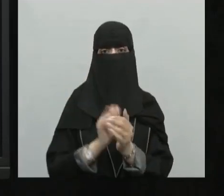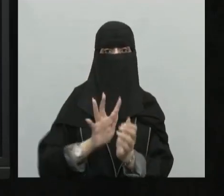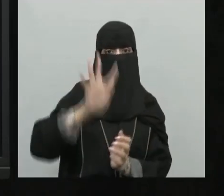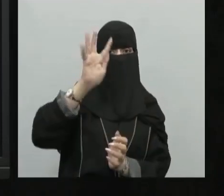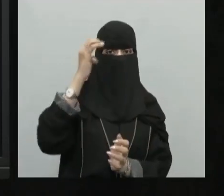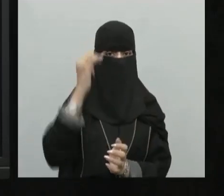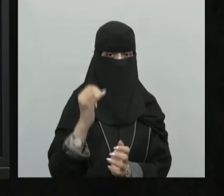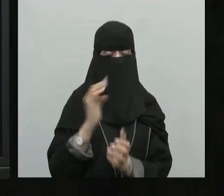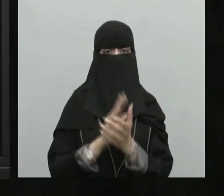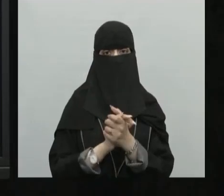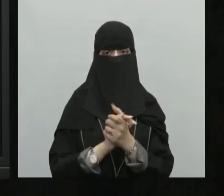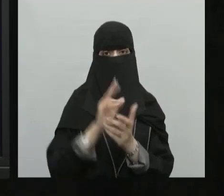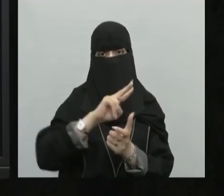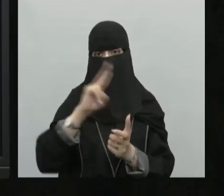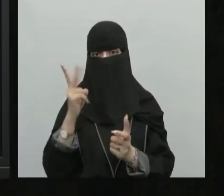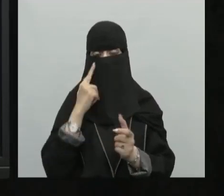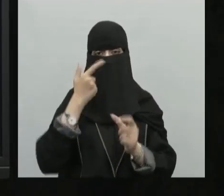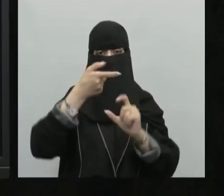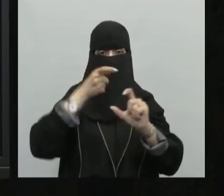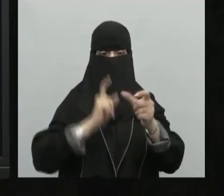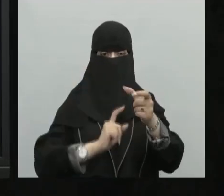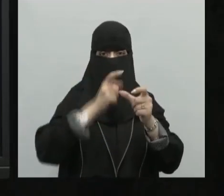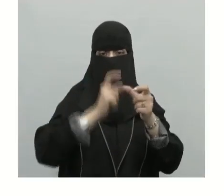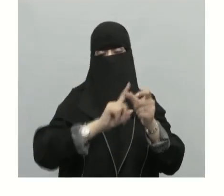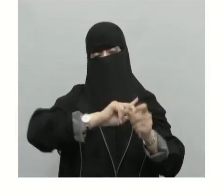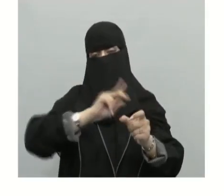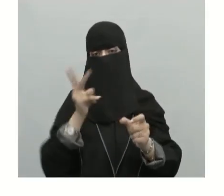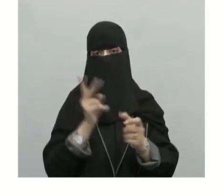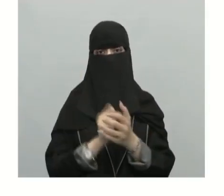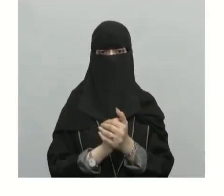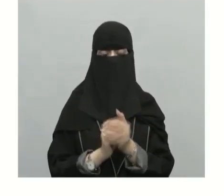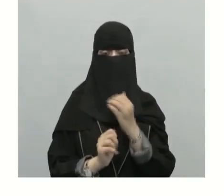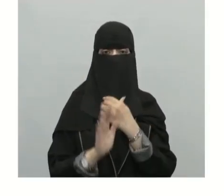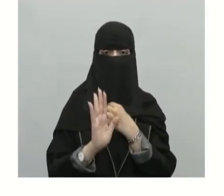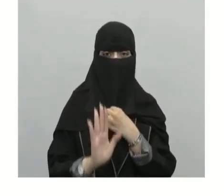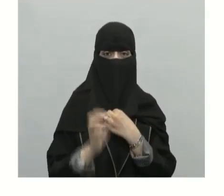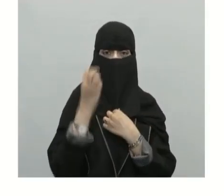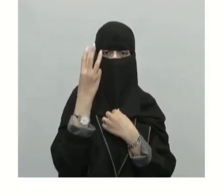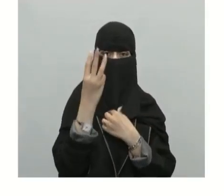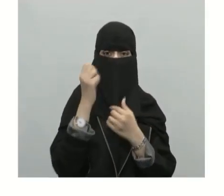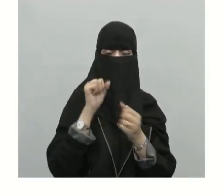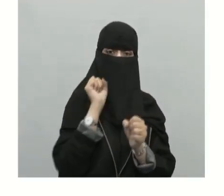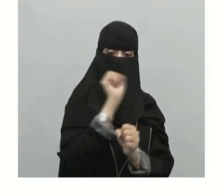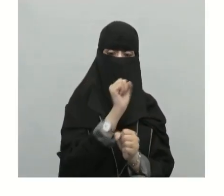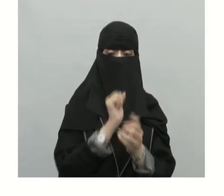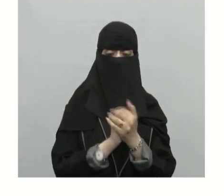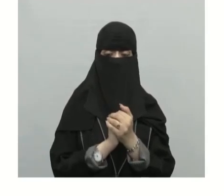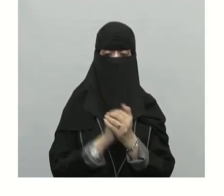الجزء الشمالي وتسعين في نصف الكرة الجنوبي ثالث هذه الخصائص